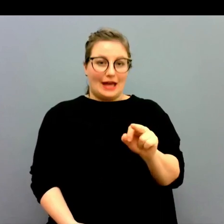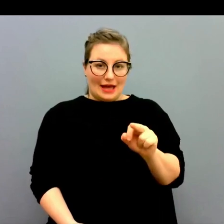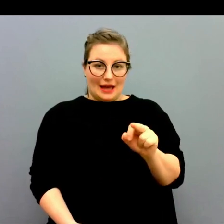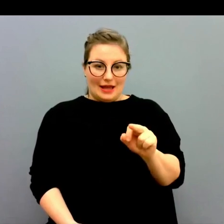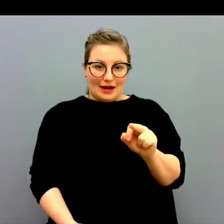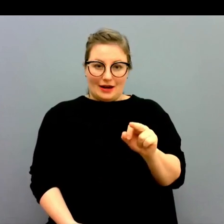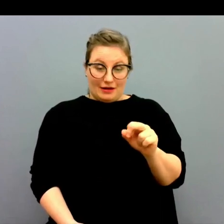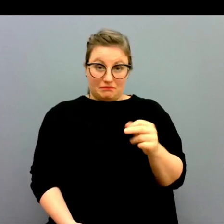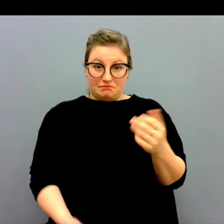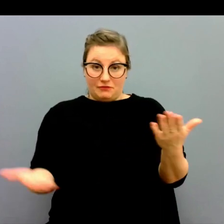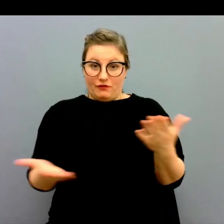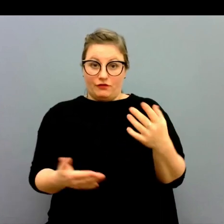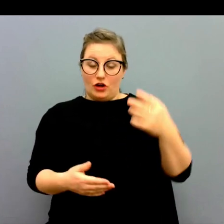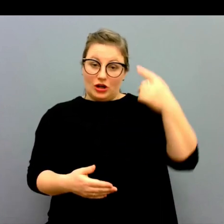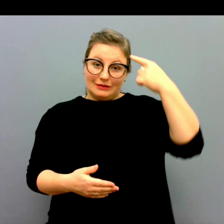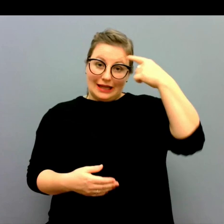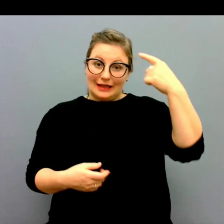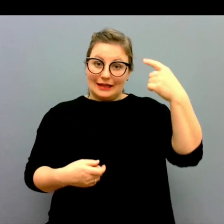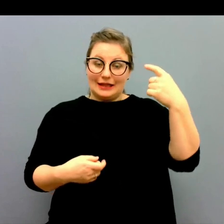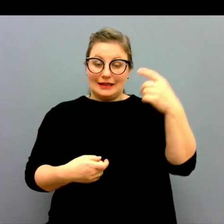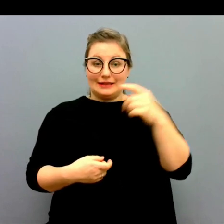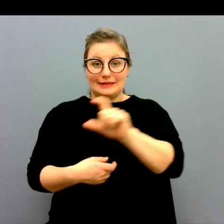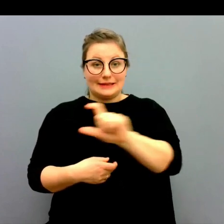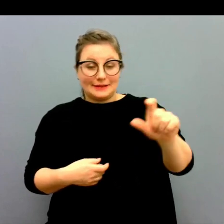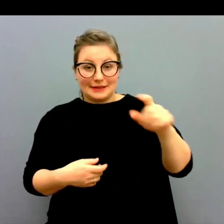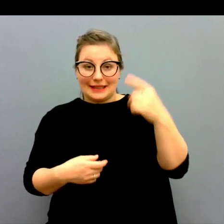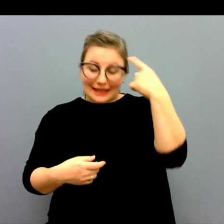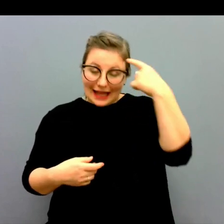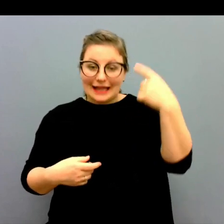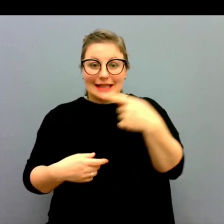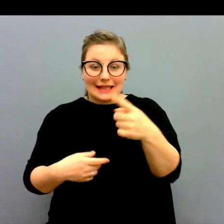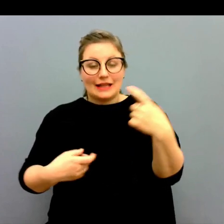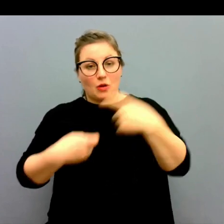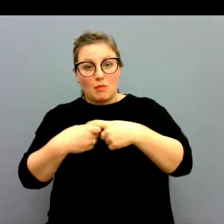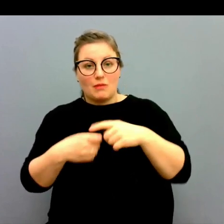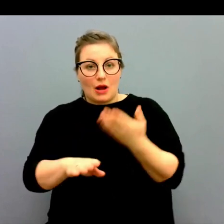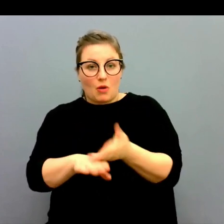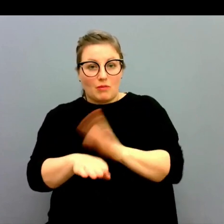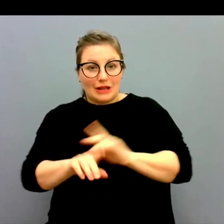Kristoffer, vad ser ni behövs för att säkra tillgången till kompetensutveckling?